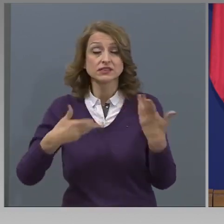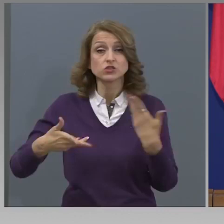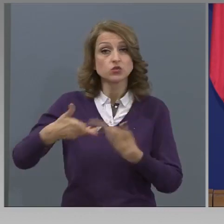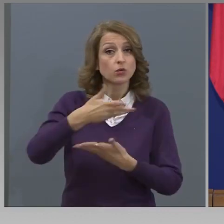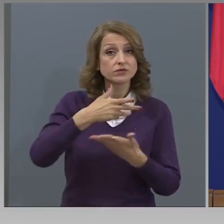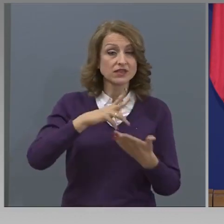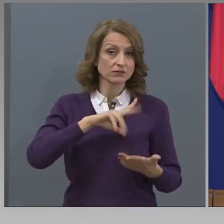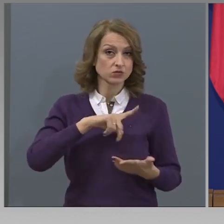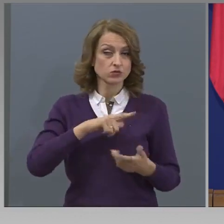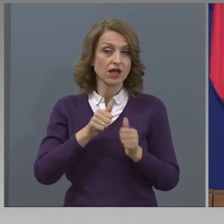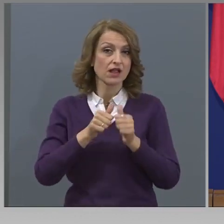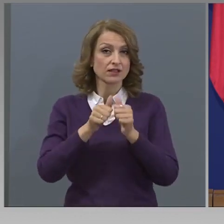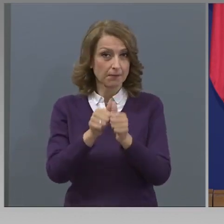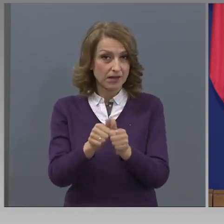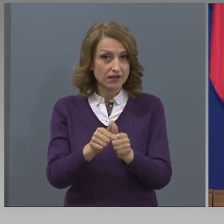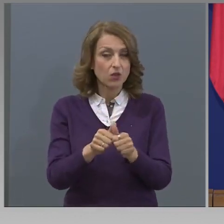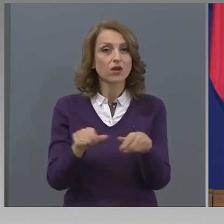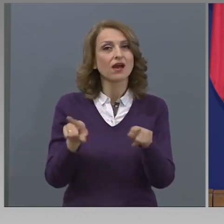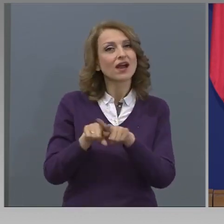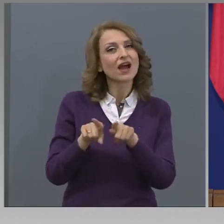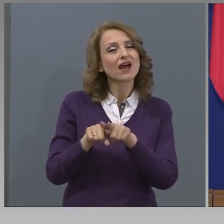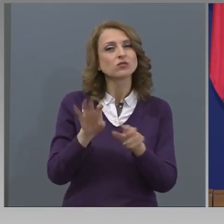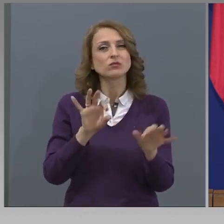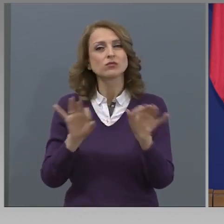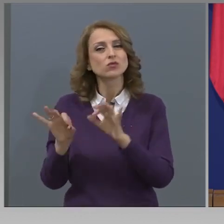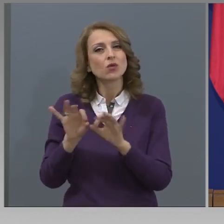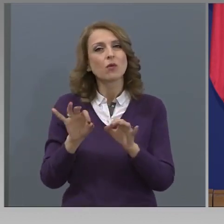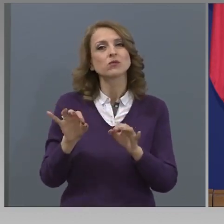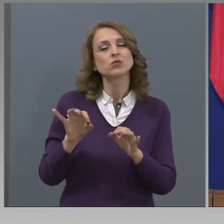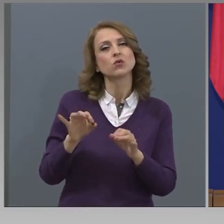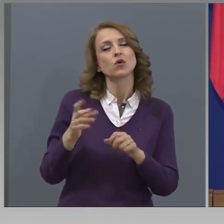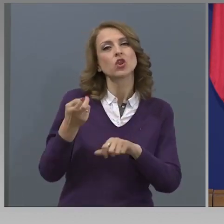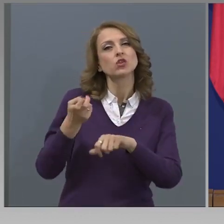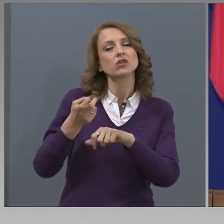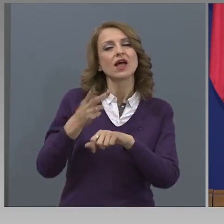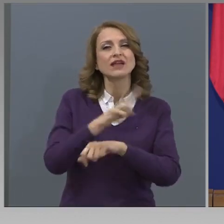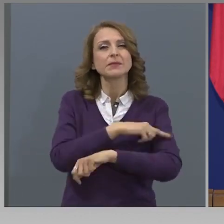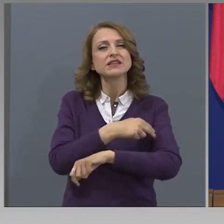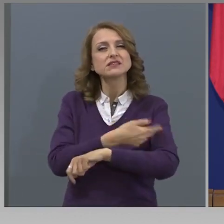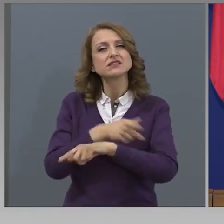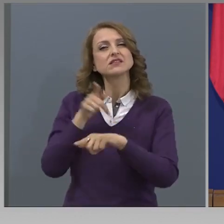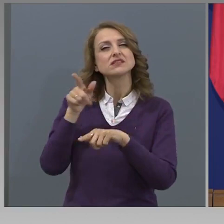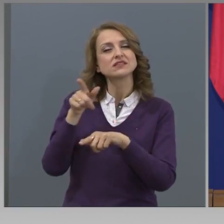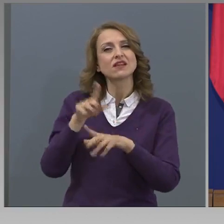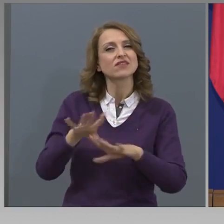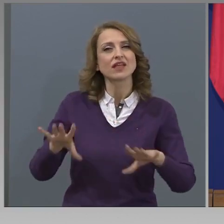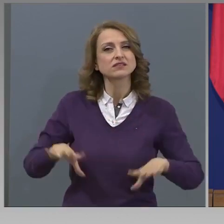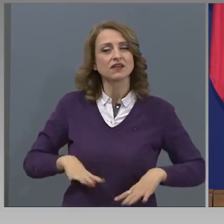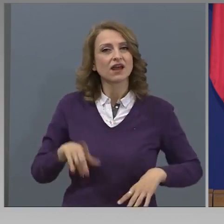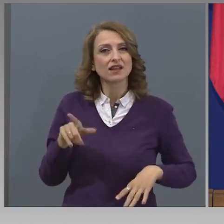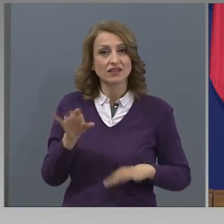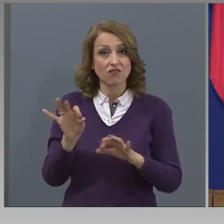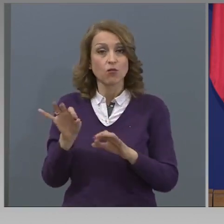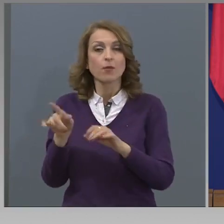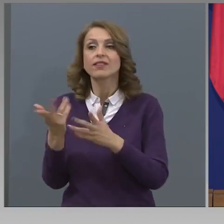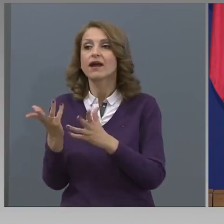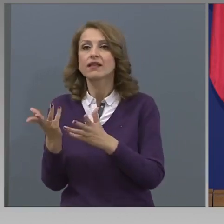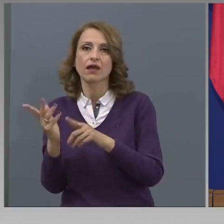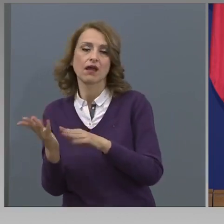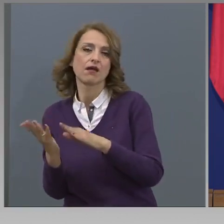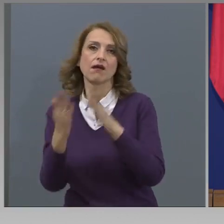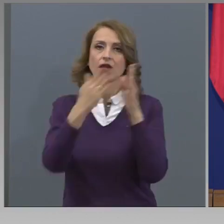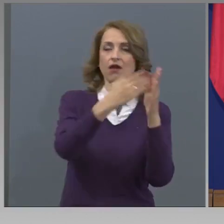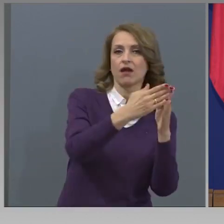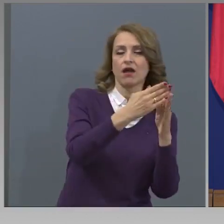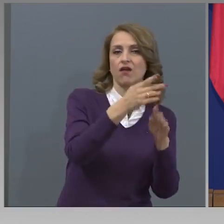партньори, е както здравните специалисти във детските градини в момента са ангажирани в дейности в